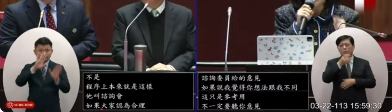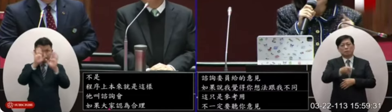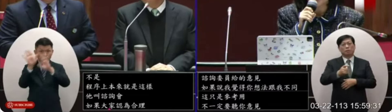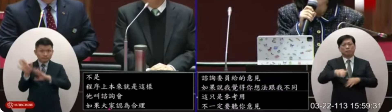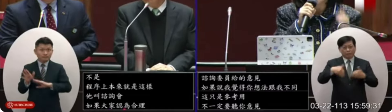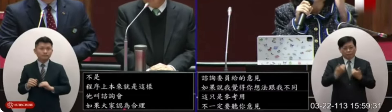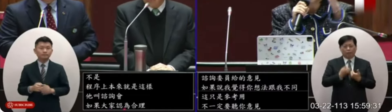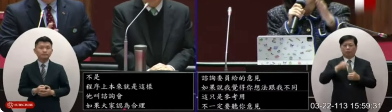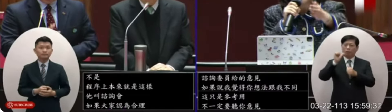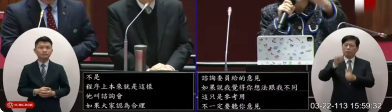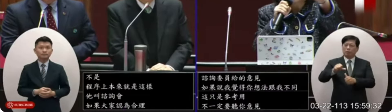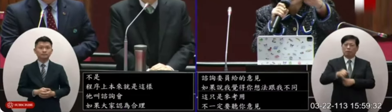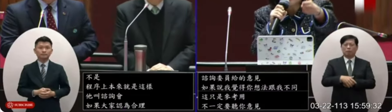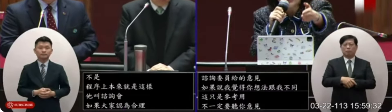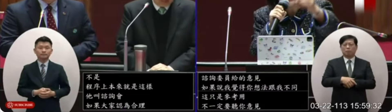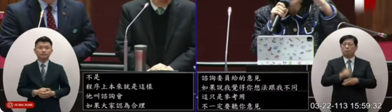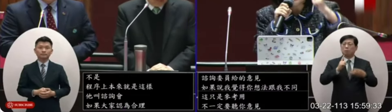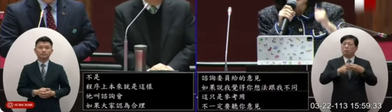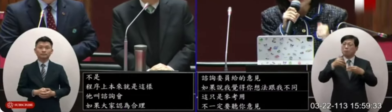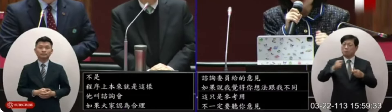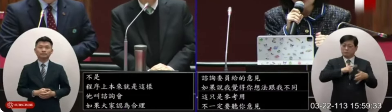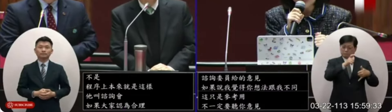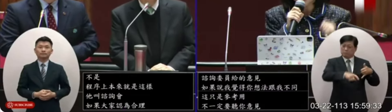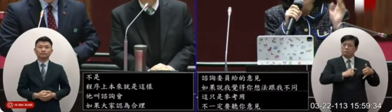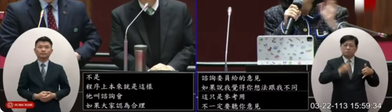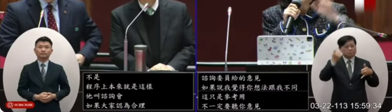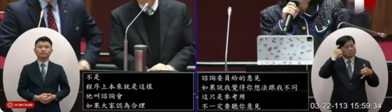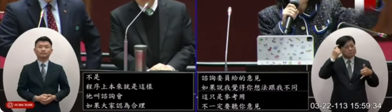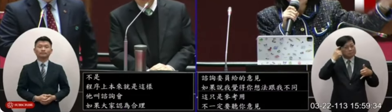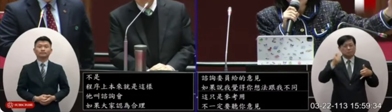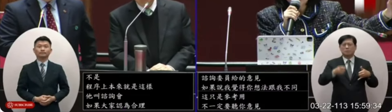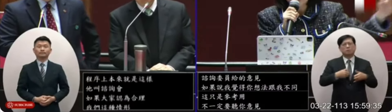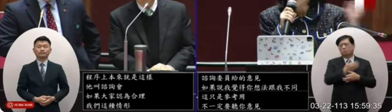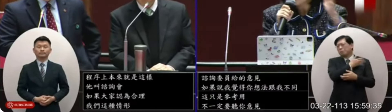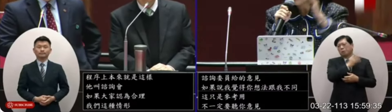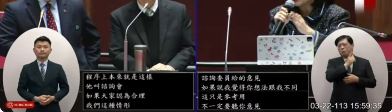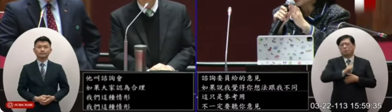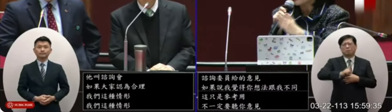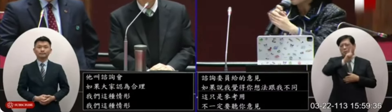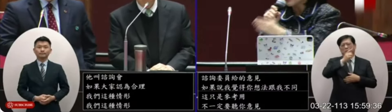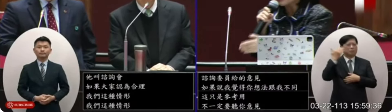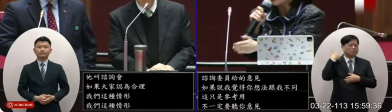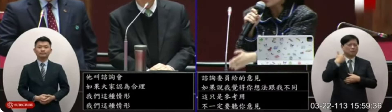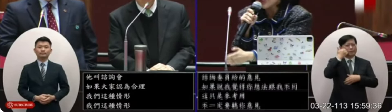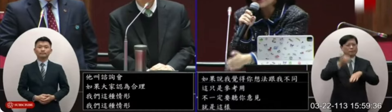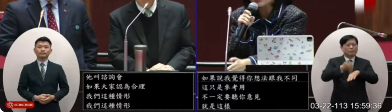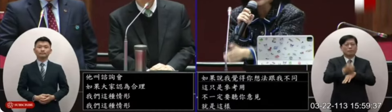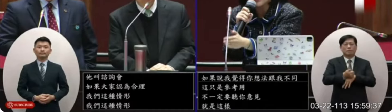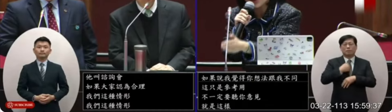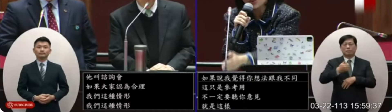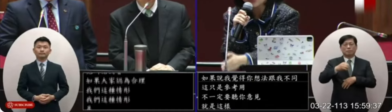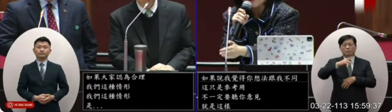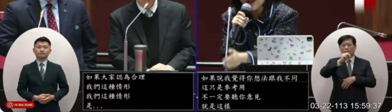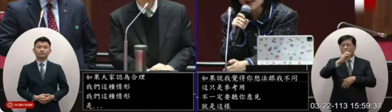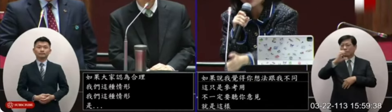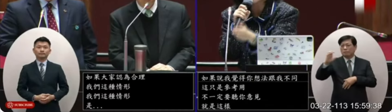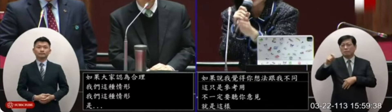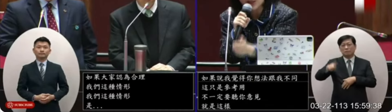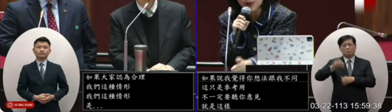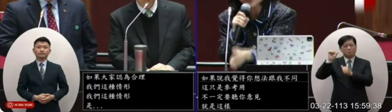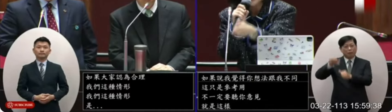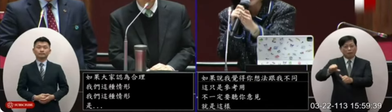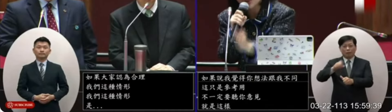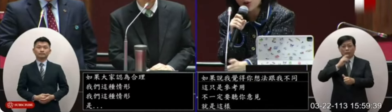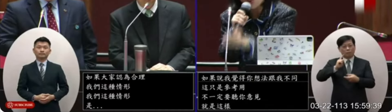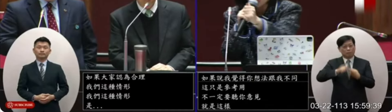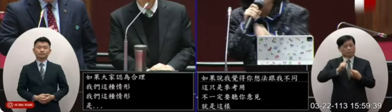你們去罰了對方因為從您個人的角度來說不要管到上一任您覺得當時NCC的處理